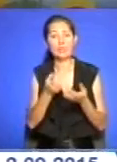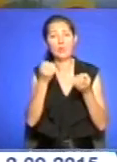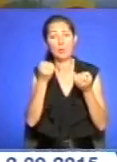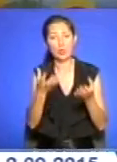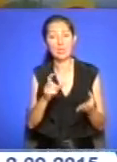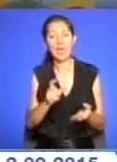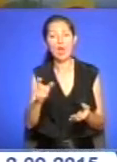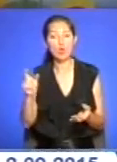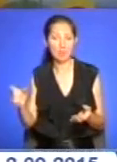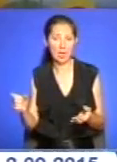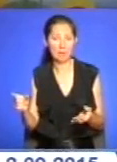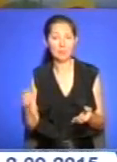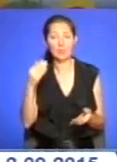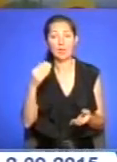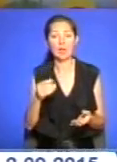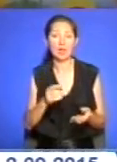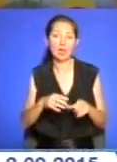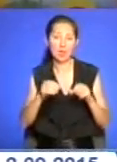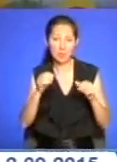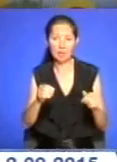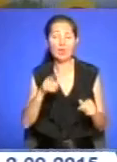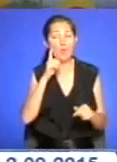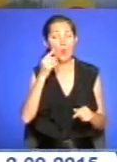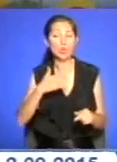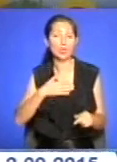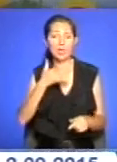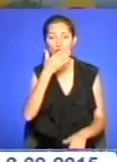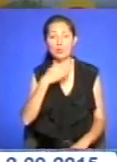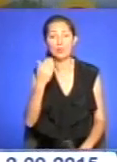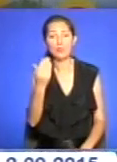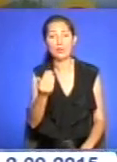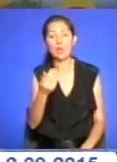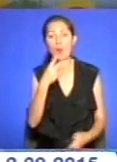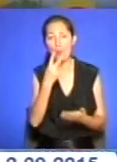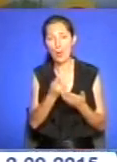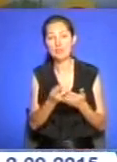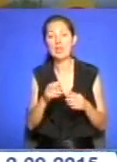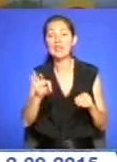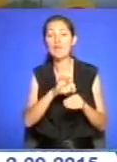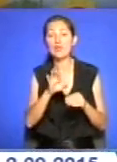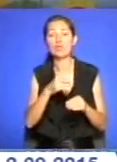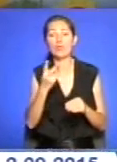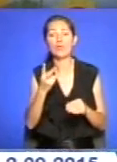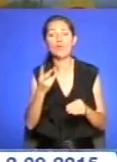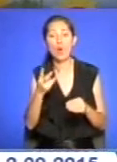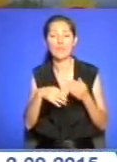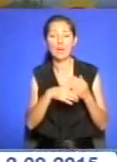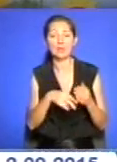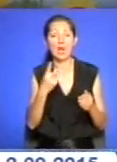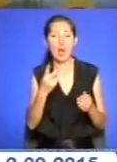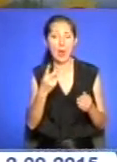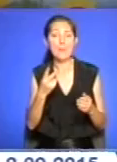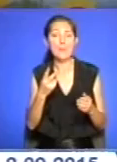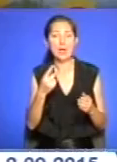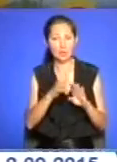людей, краян, молодь нашу красиву. Щоб вони показали вишивку в двох варіантах. В першу чергу стилізовано, а в